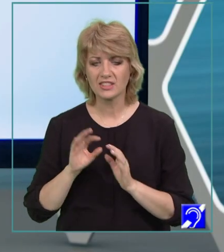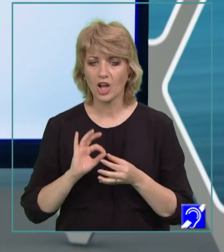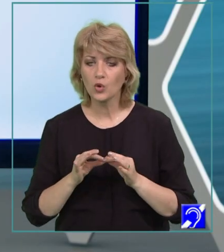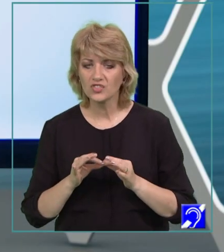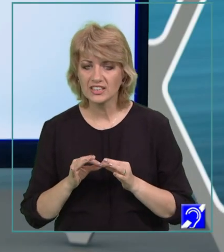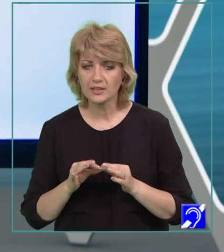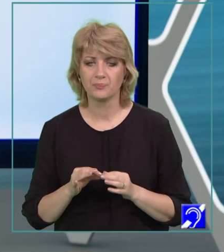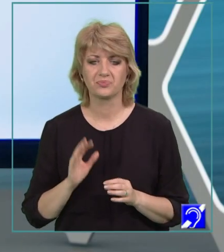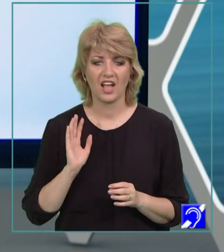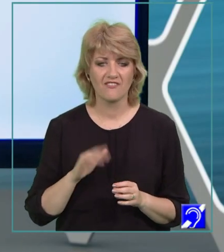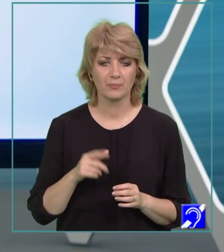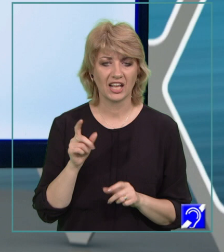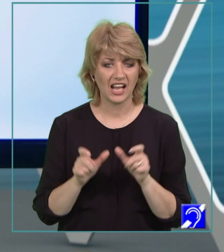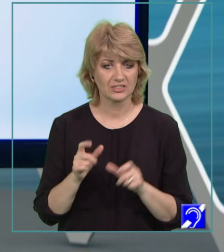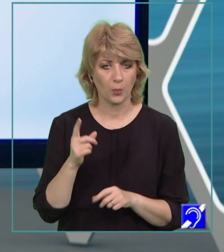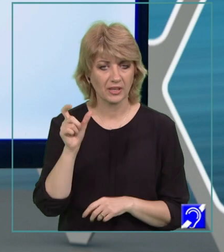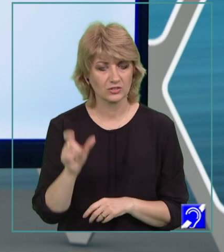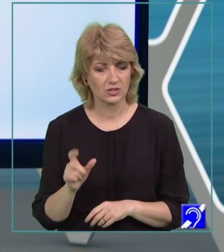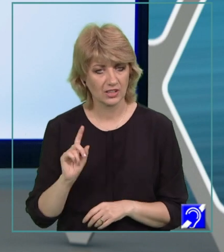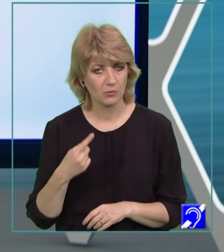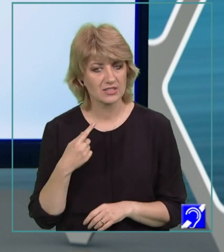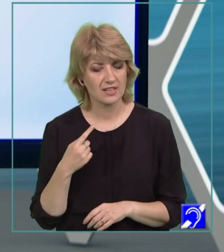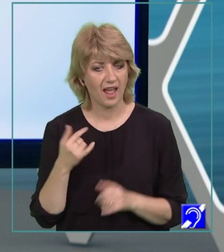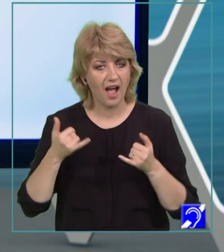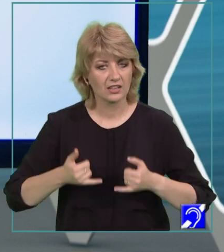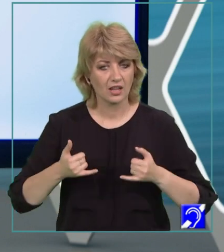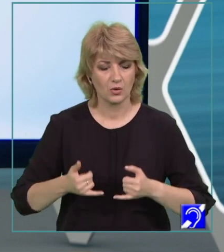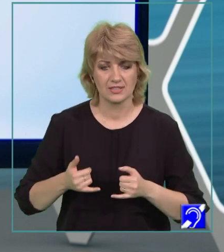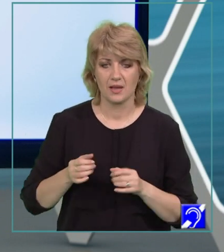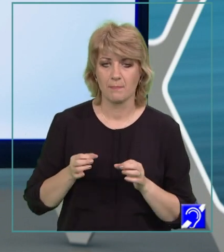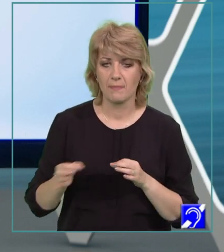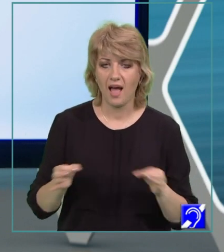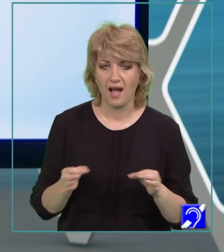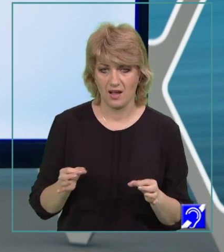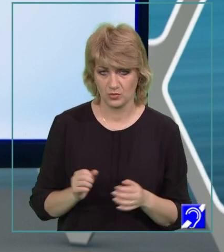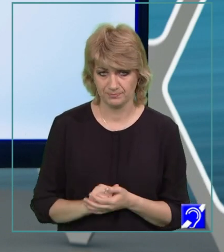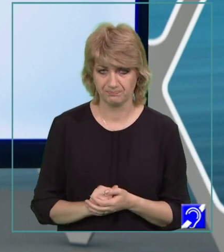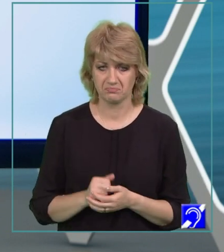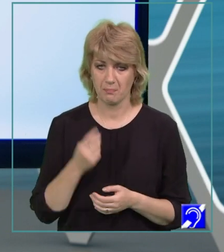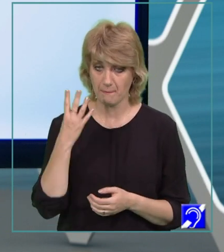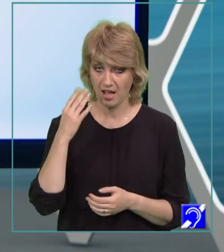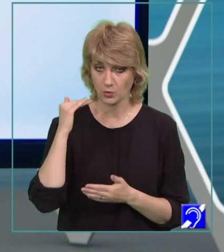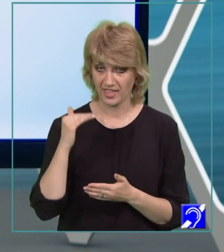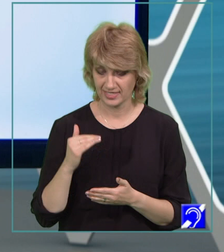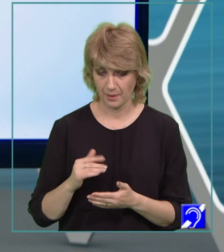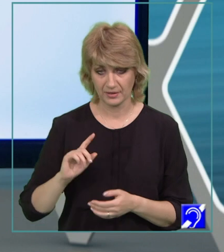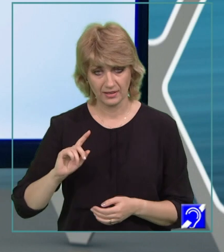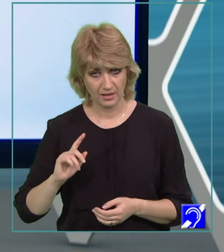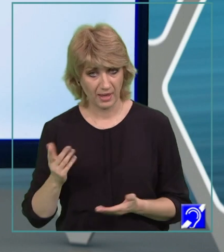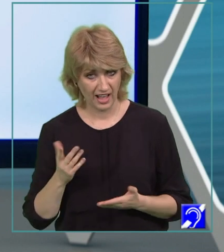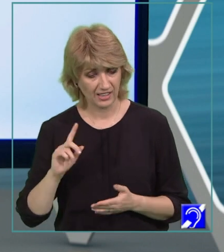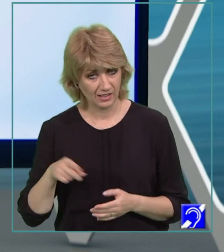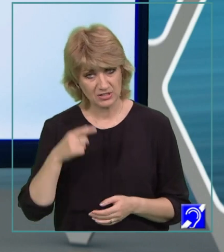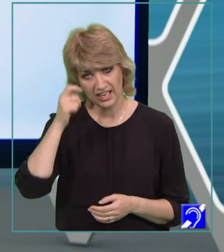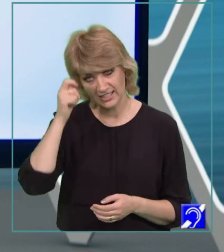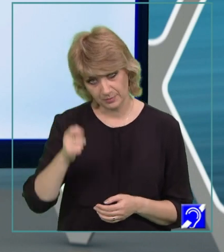avem de caracterizat un personaj, trebuie să ne actualizăm planul caracterizării. Vă propun patru etape pe care trebuie să le respectați.